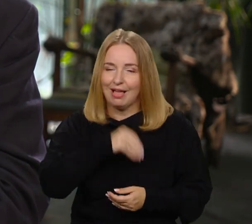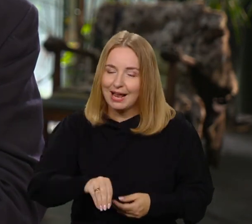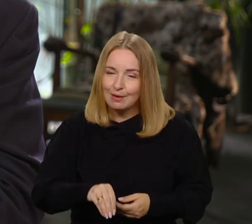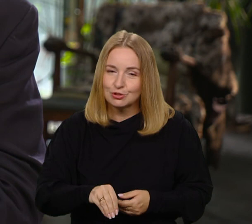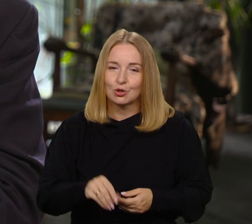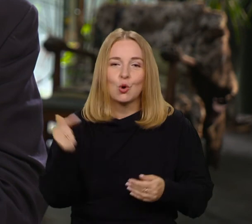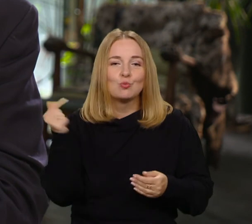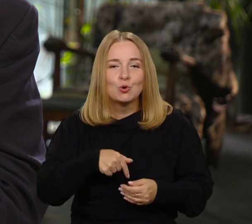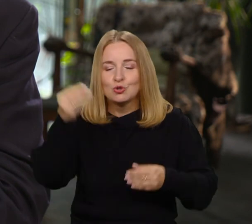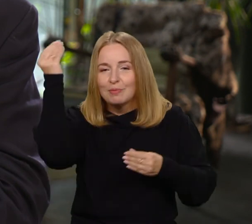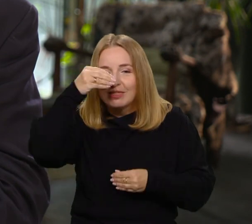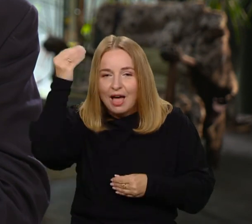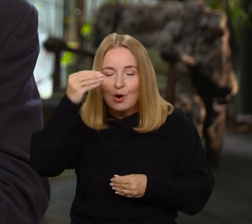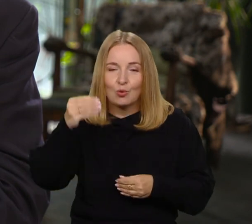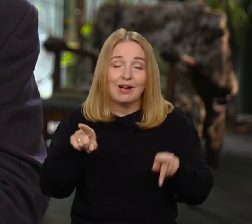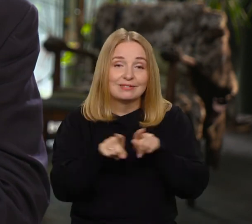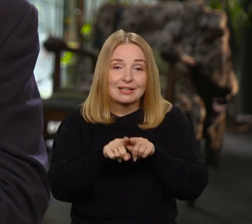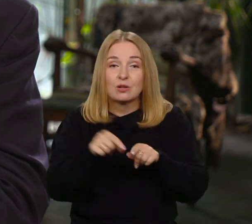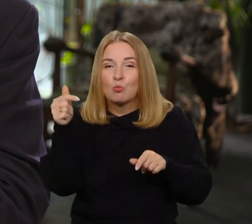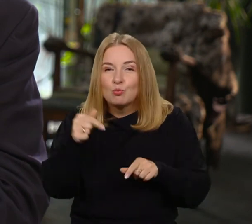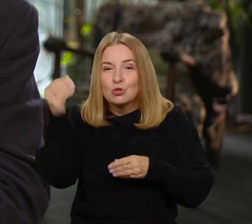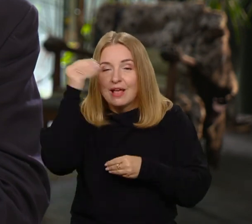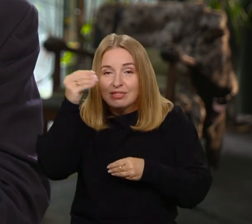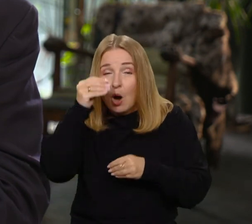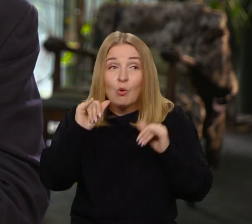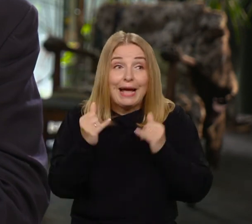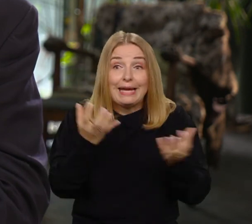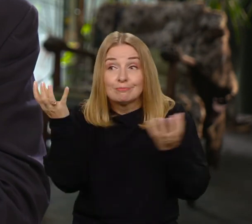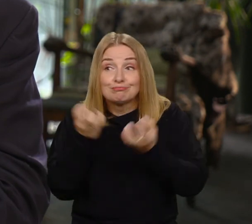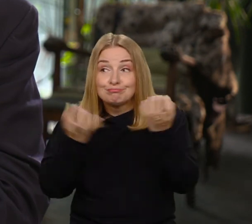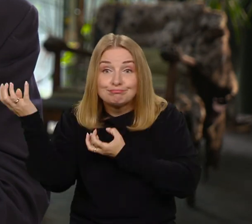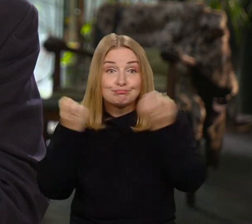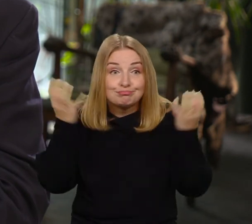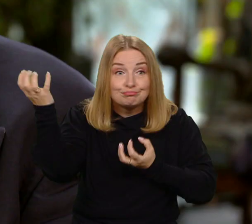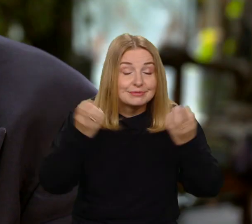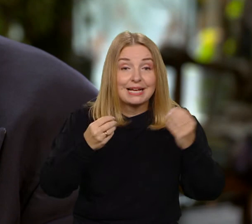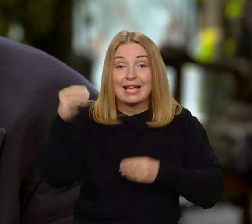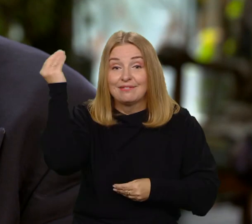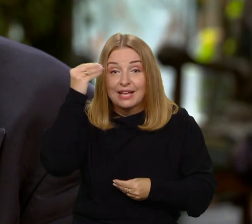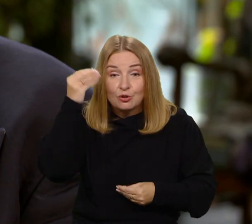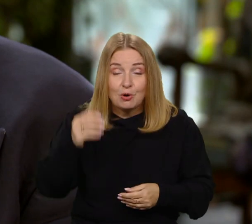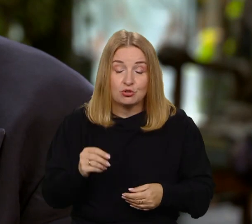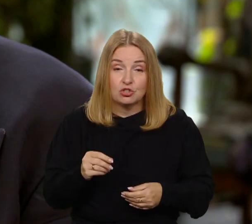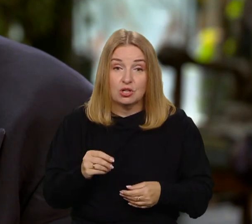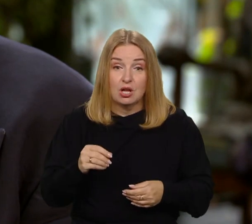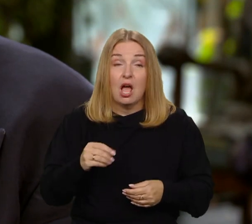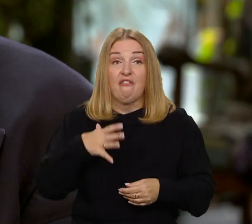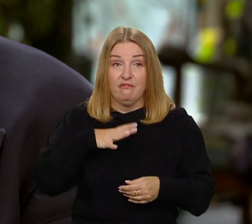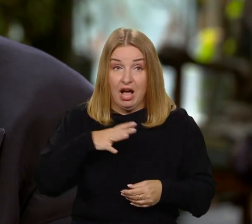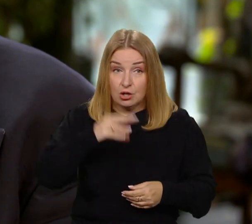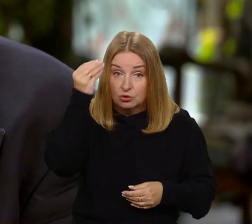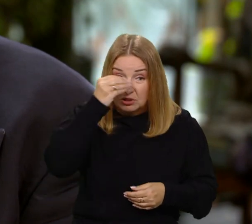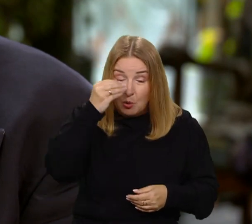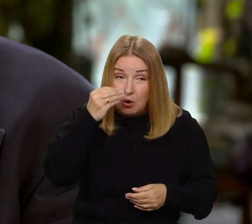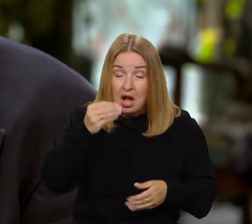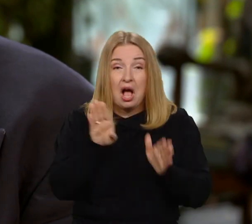i uczmy się uczyć. I uczmy się tego, co warto, odrzucając plewy, bo to też